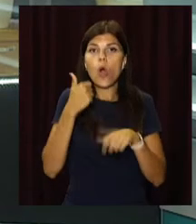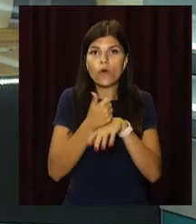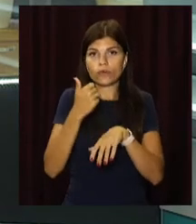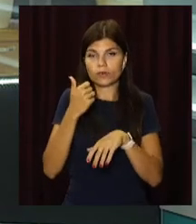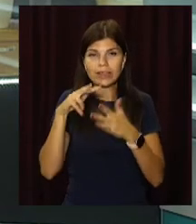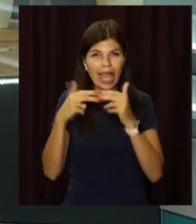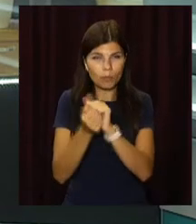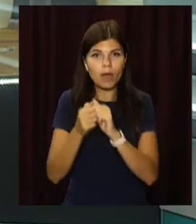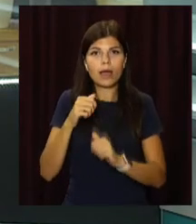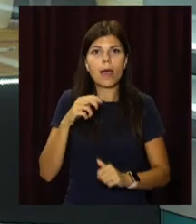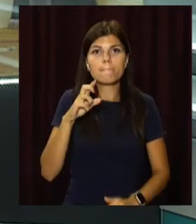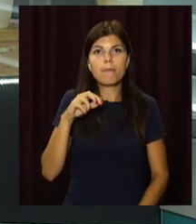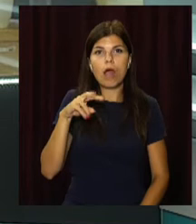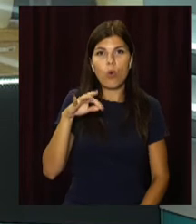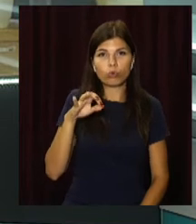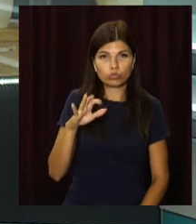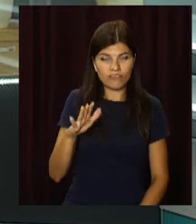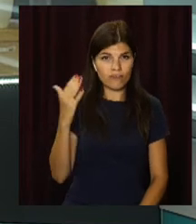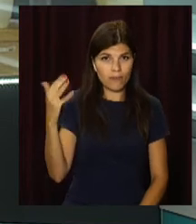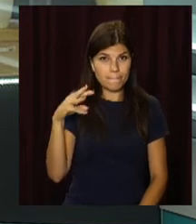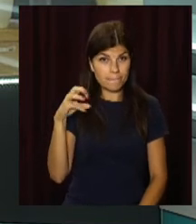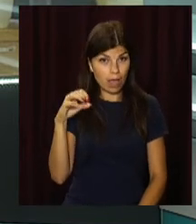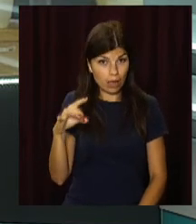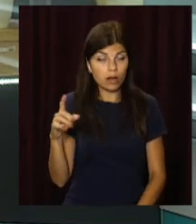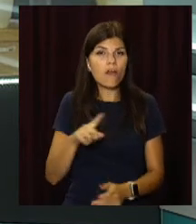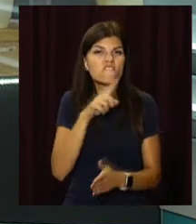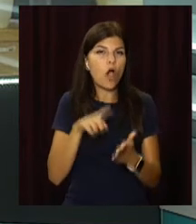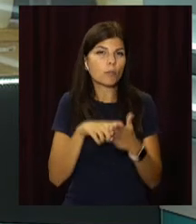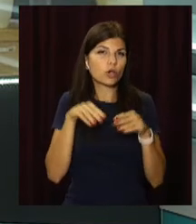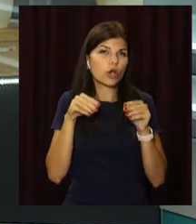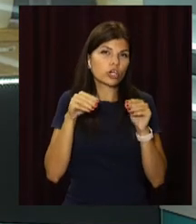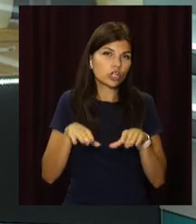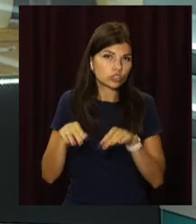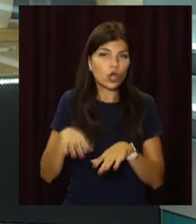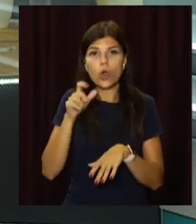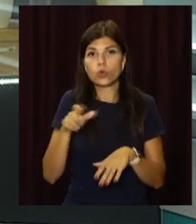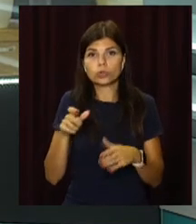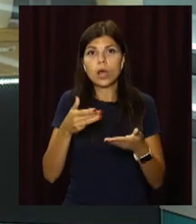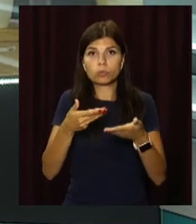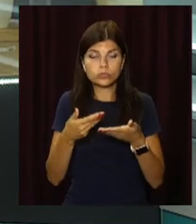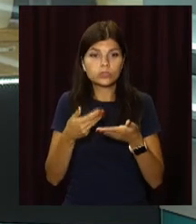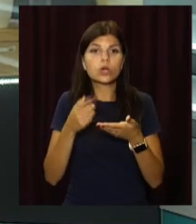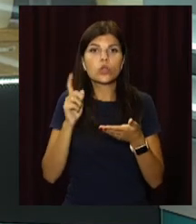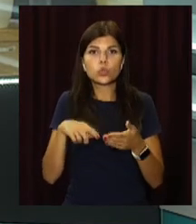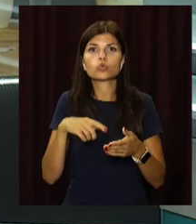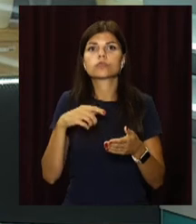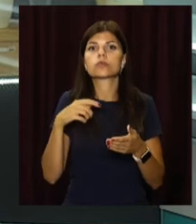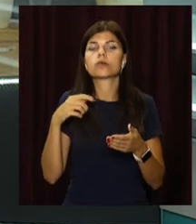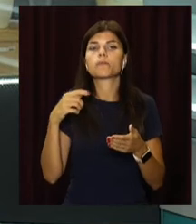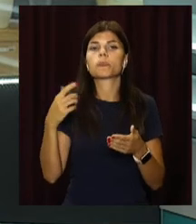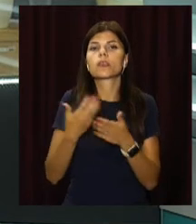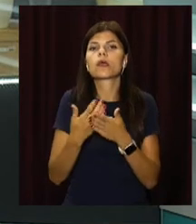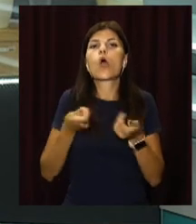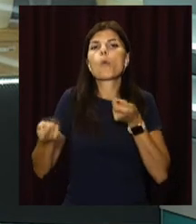оперативного вирішення питань місцевих жителів запросили також заступників мера, керівників департаментів та управлінь міської ради.